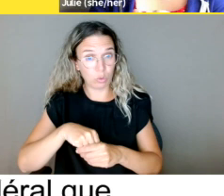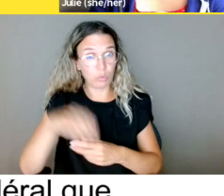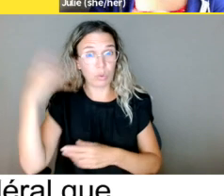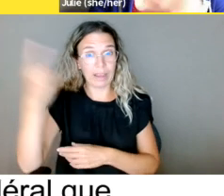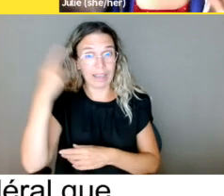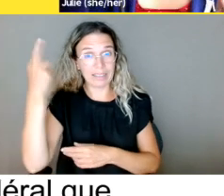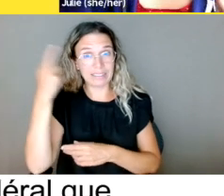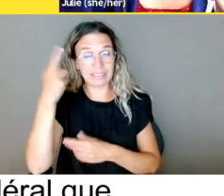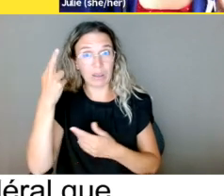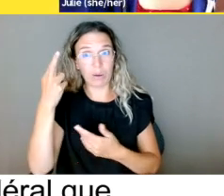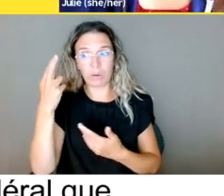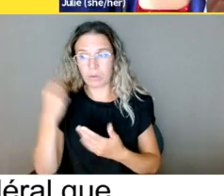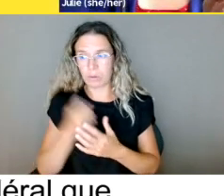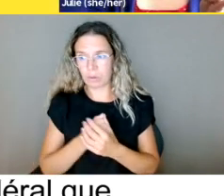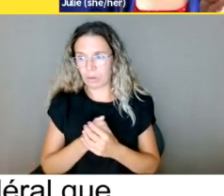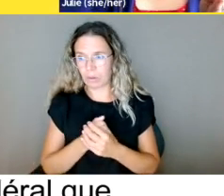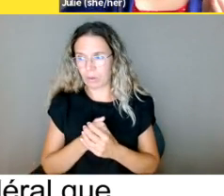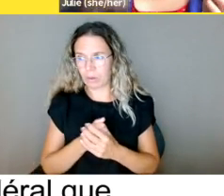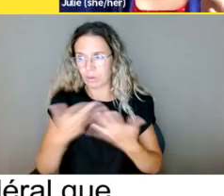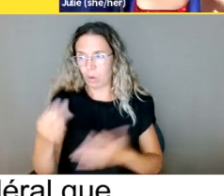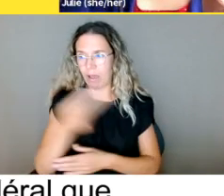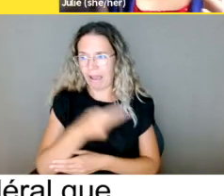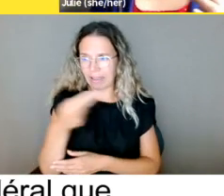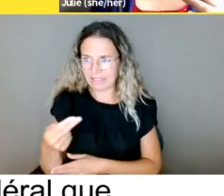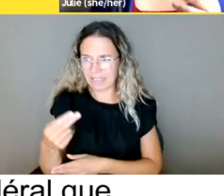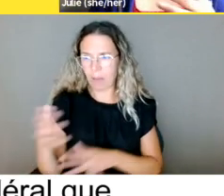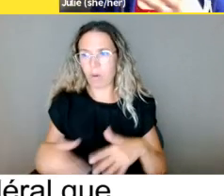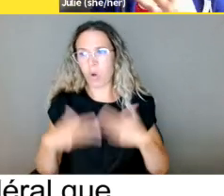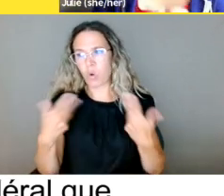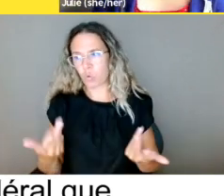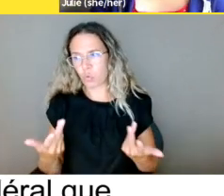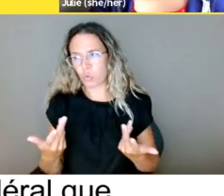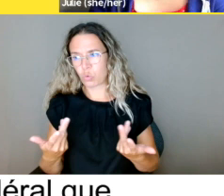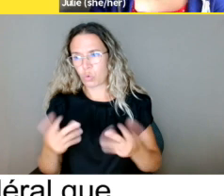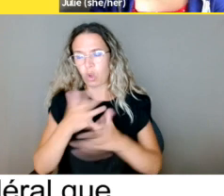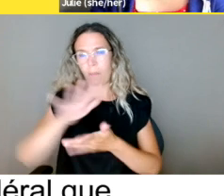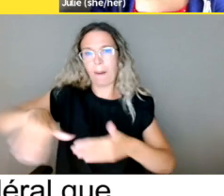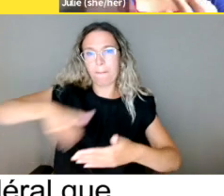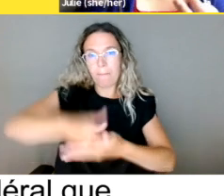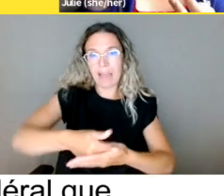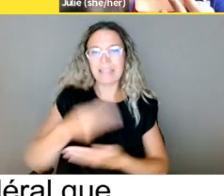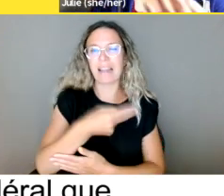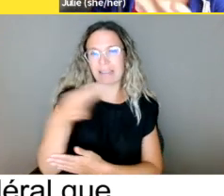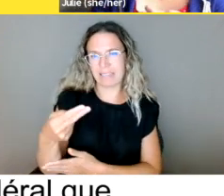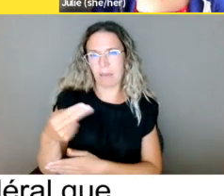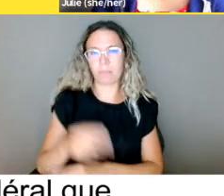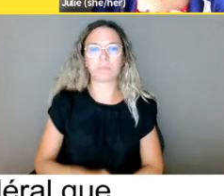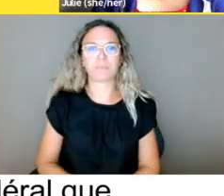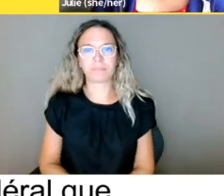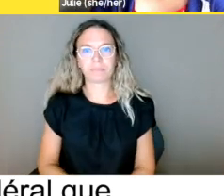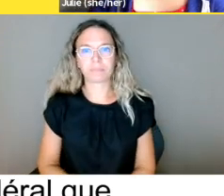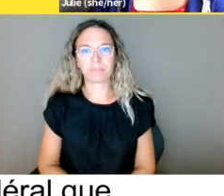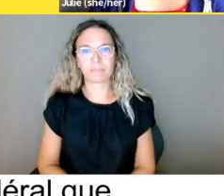quelqu'un pour plusieurs raisons, incluant dans ces raisons-là qui sont